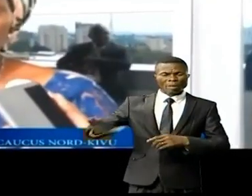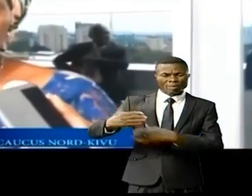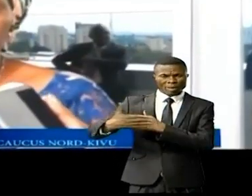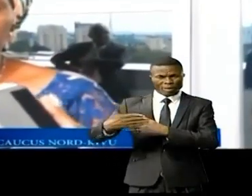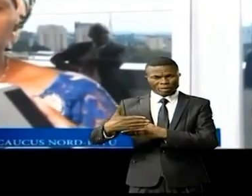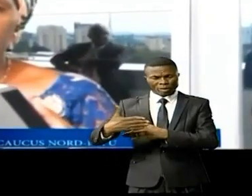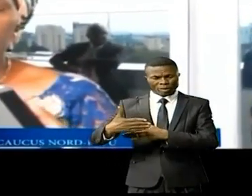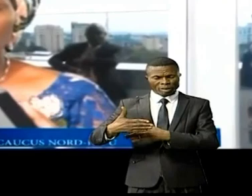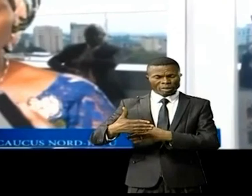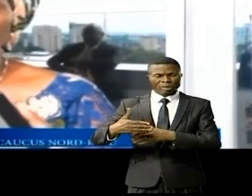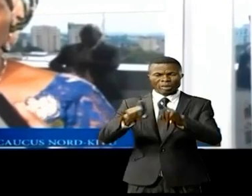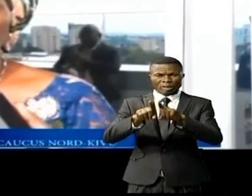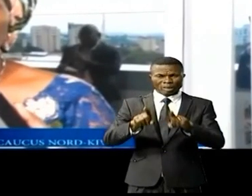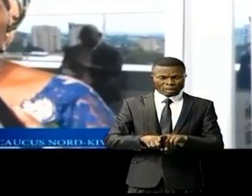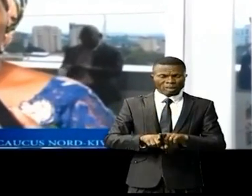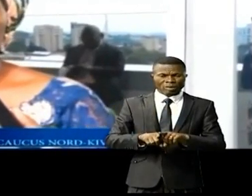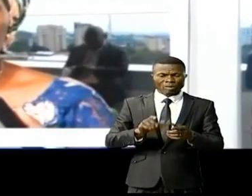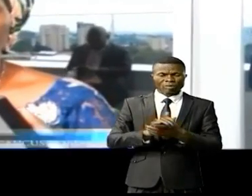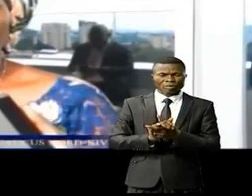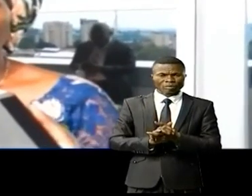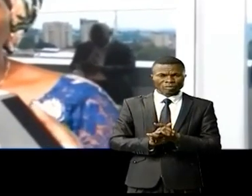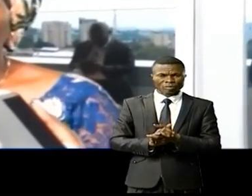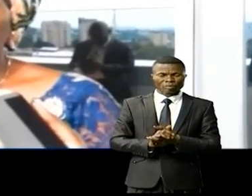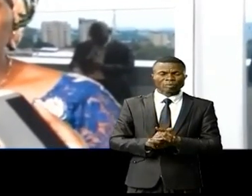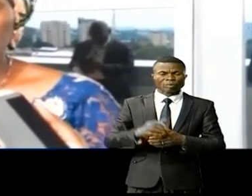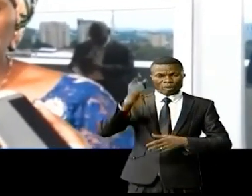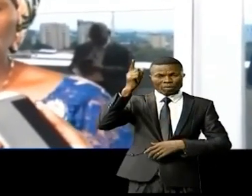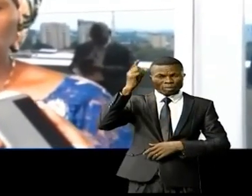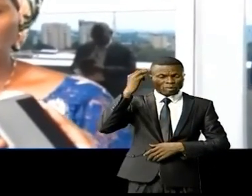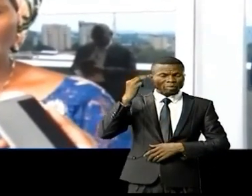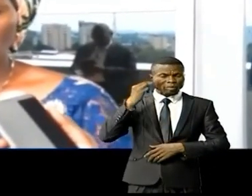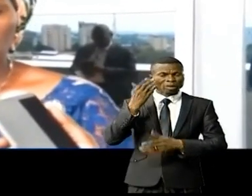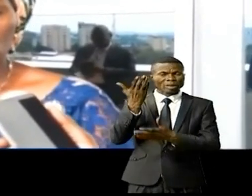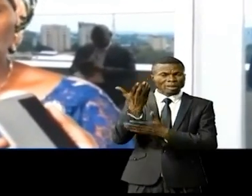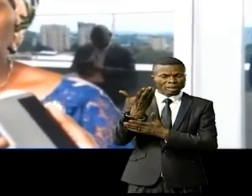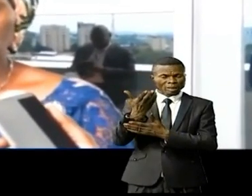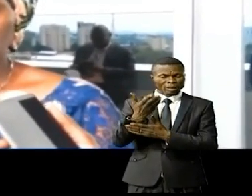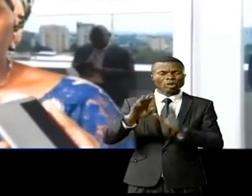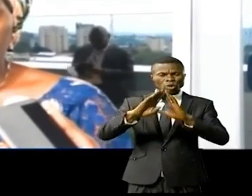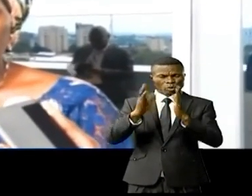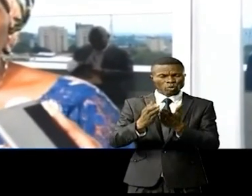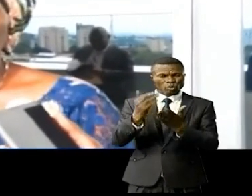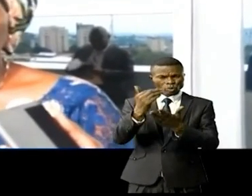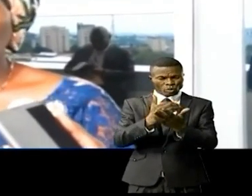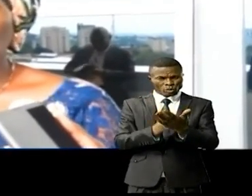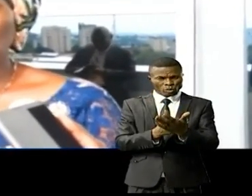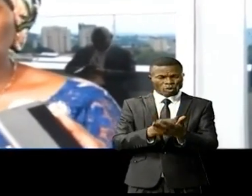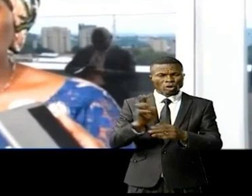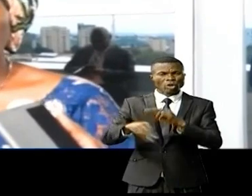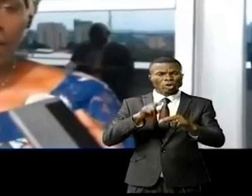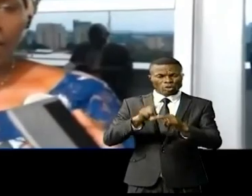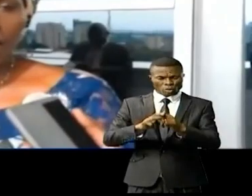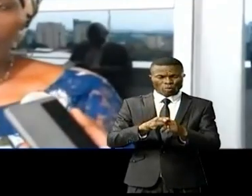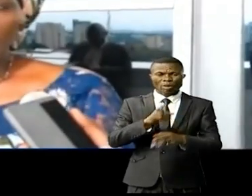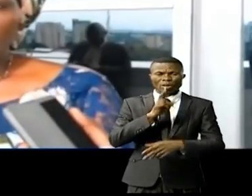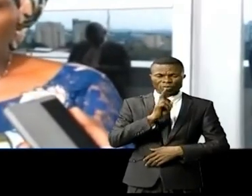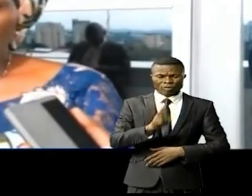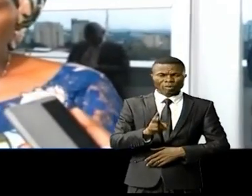réceptif, il a dit que les revendications, les recommandations étaient légitimes et logiques.